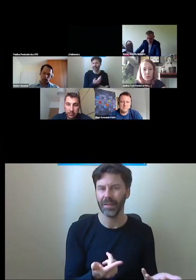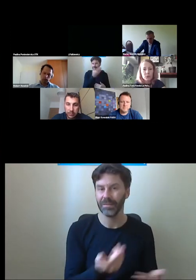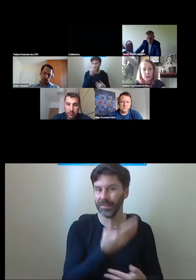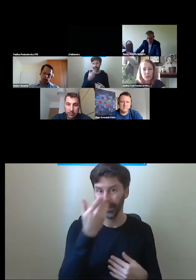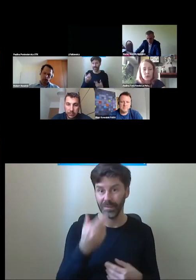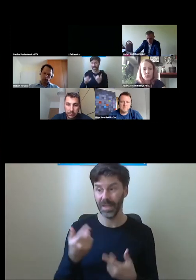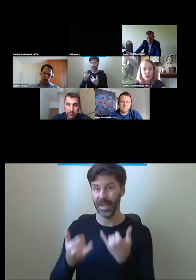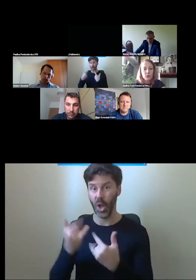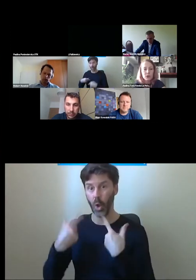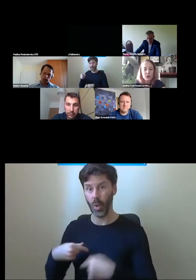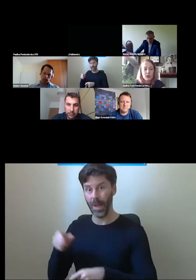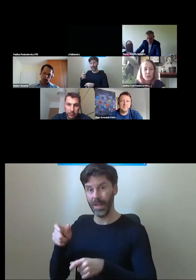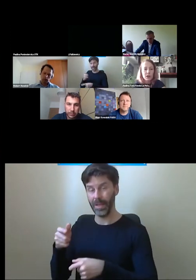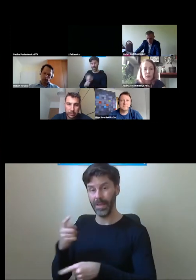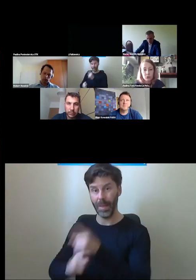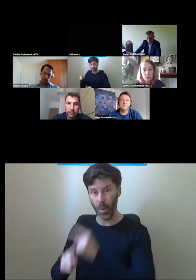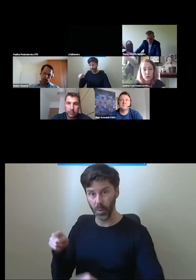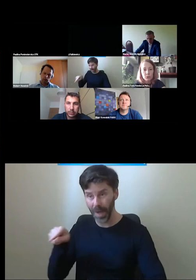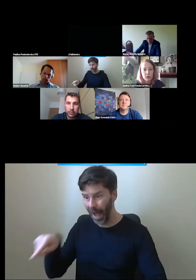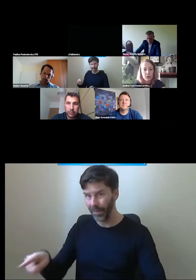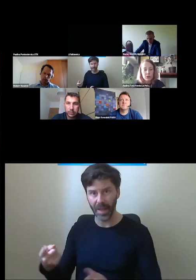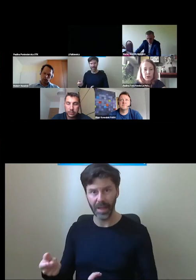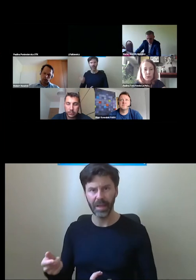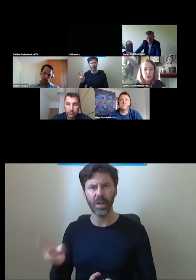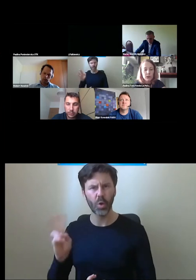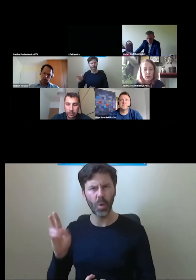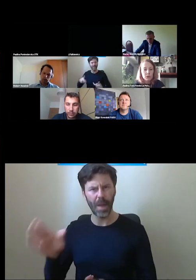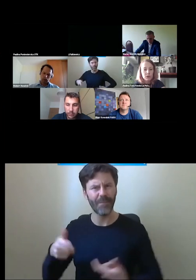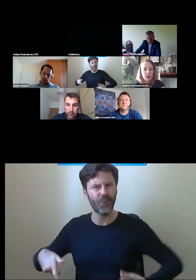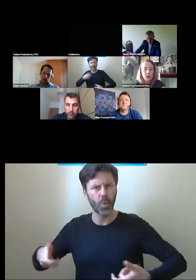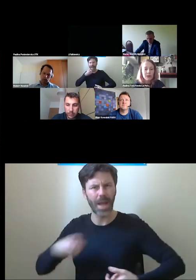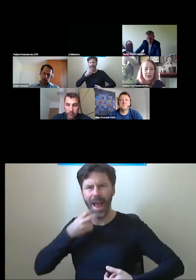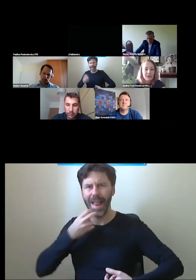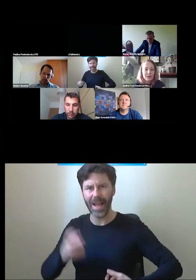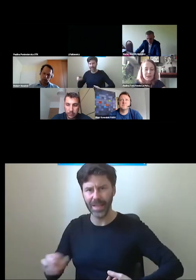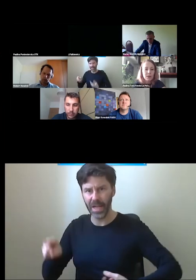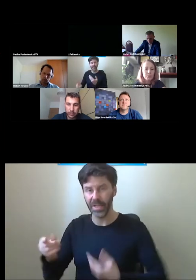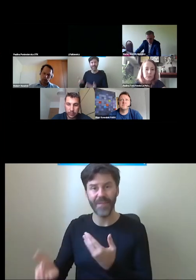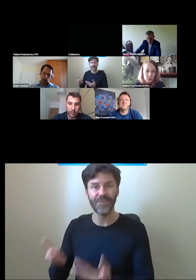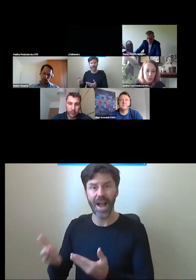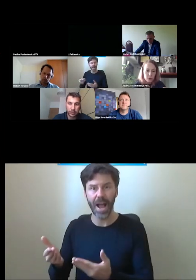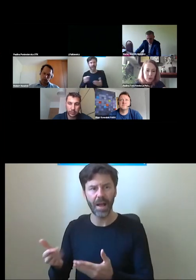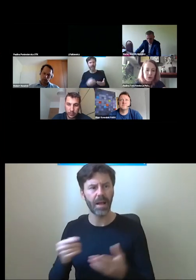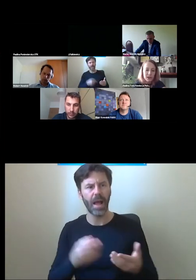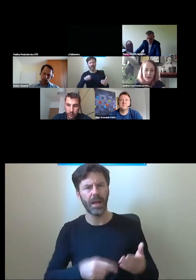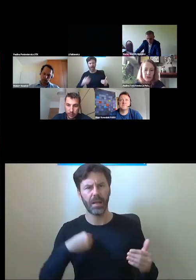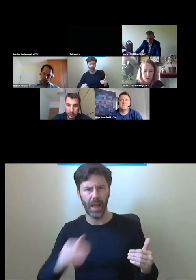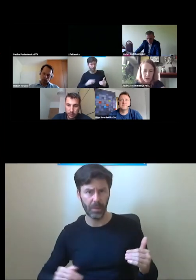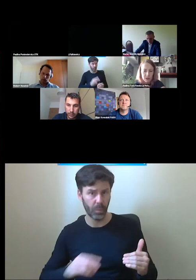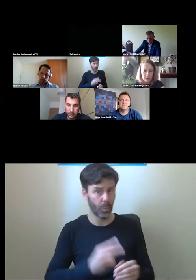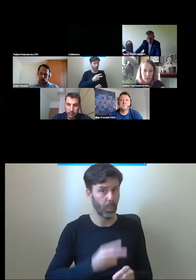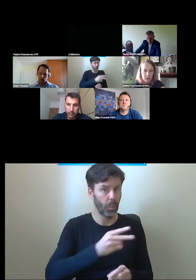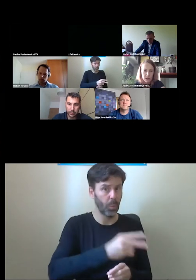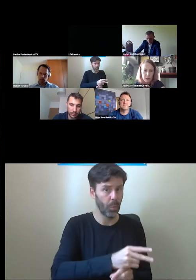z niepełnosprawnością właściwie nigdy nie ma, szczególnie poruszająca się na wózku elektrycznym, nigdy nie ma pewności, że da radę